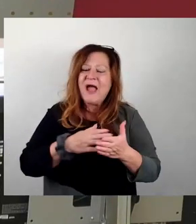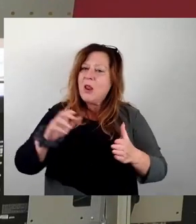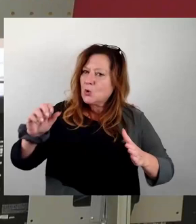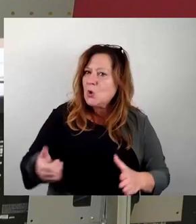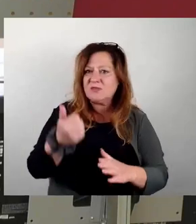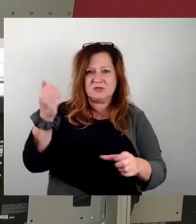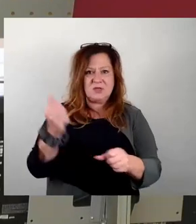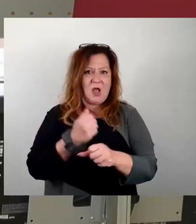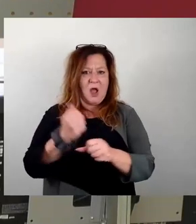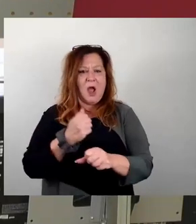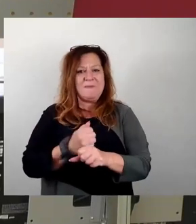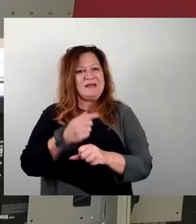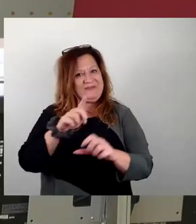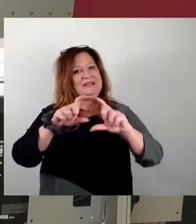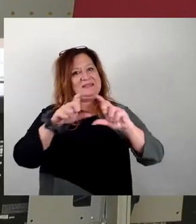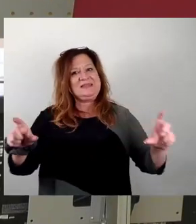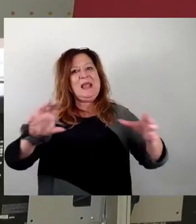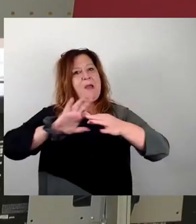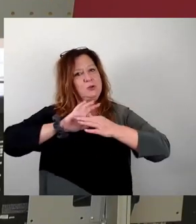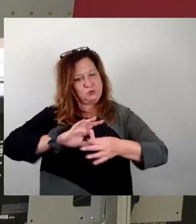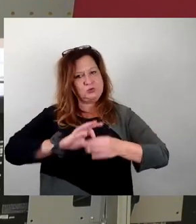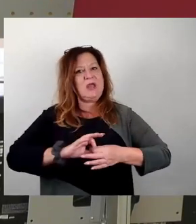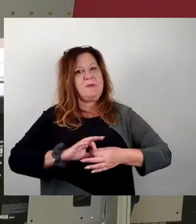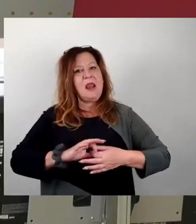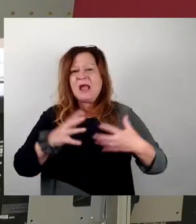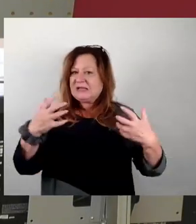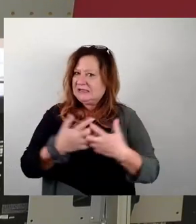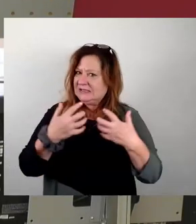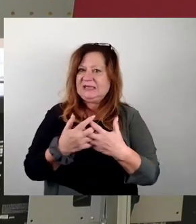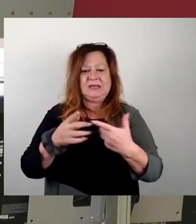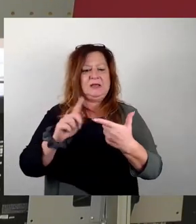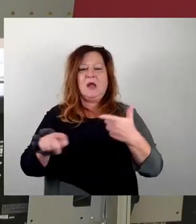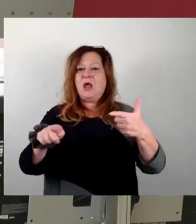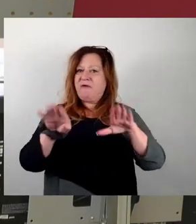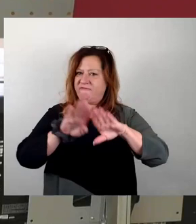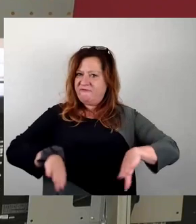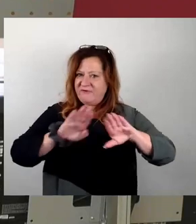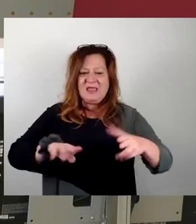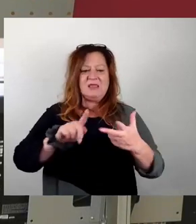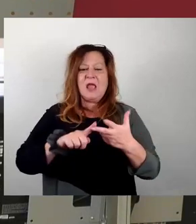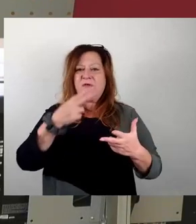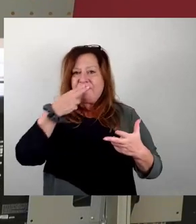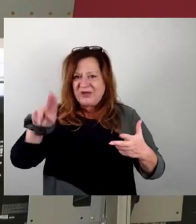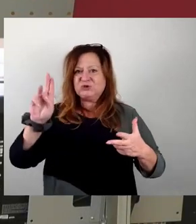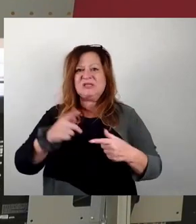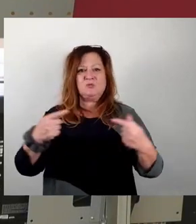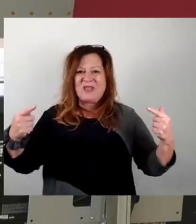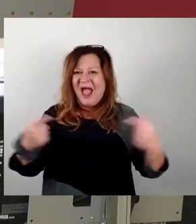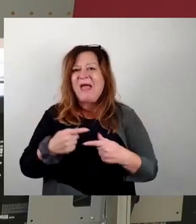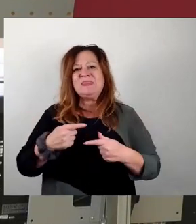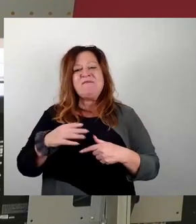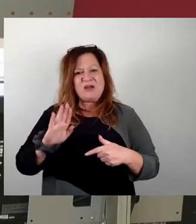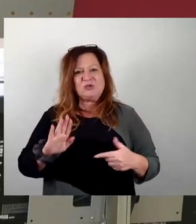genau diesem Thema Krieg, Frieden, Faschismus, Antifaschismus auseinandersetzen